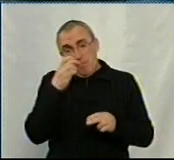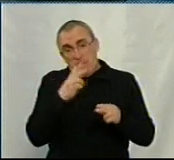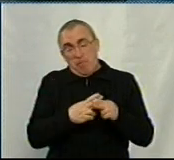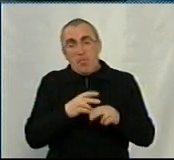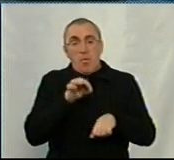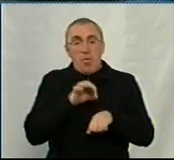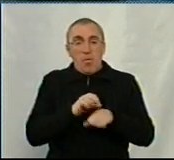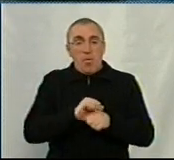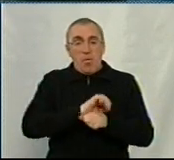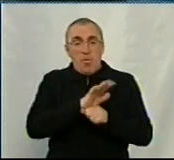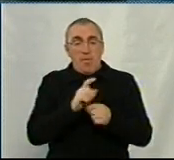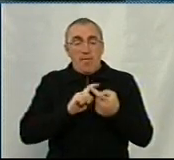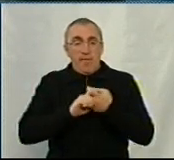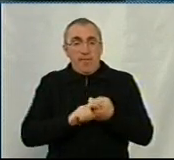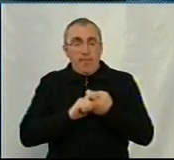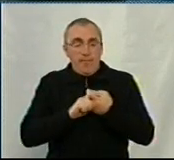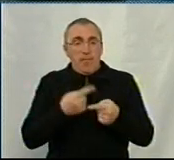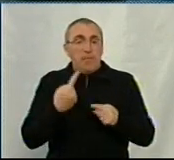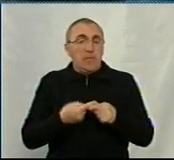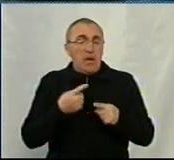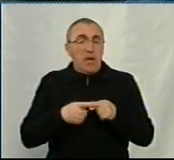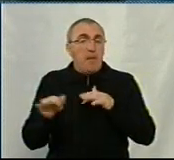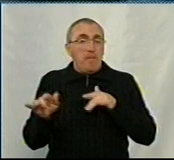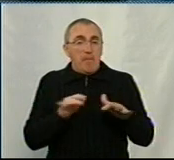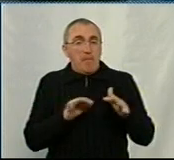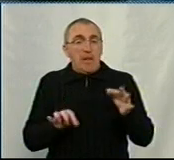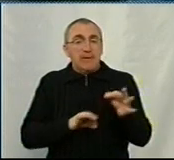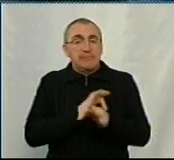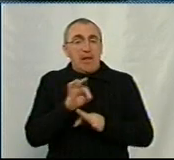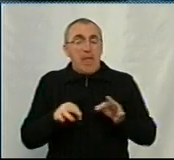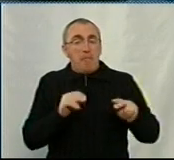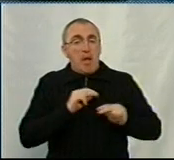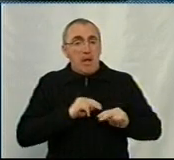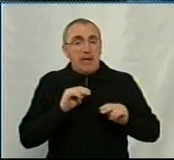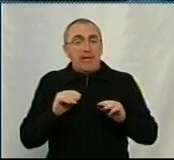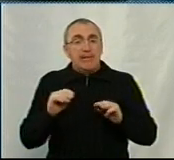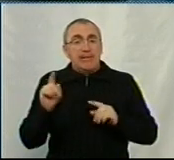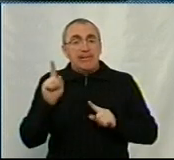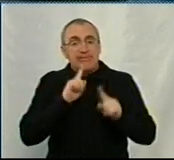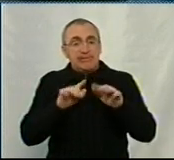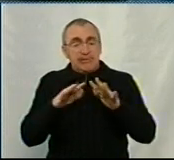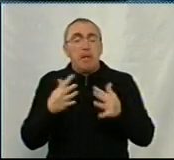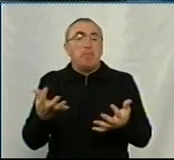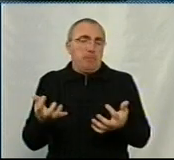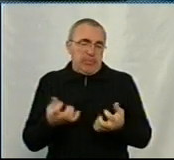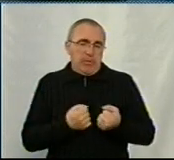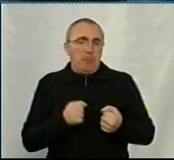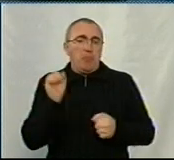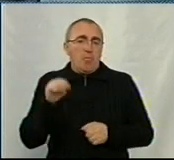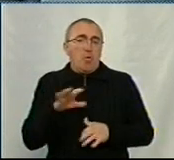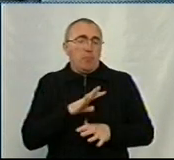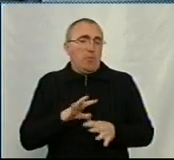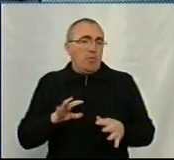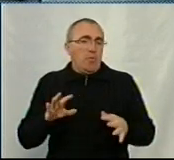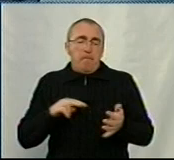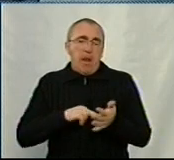захворювання на коронавірусну інфекцію, то така методика, така схема роботи сесії приймається. Вона може бути цілком